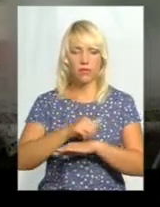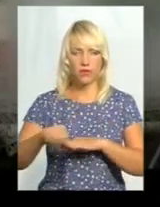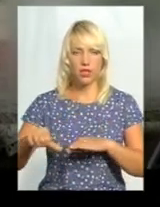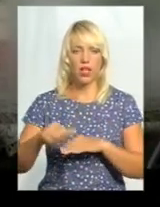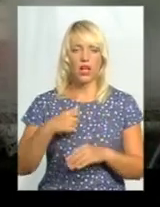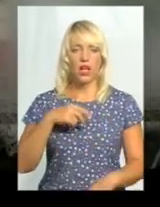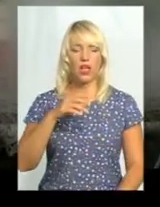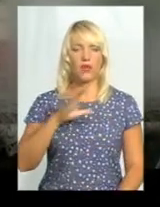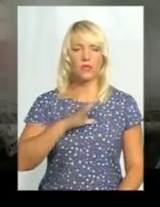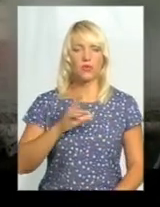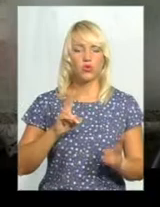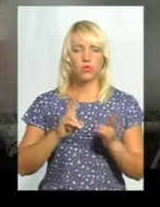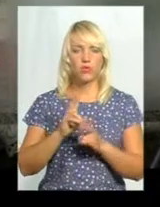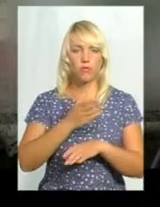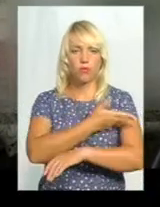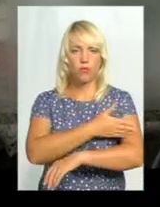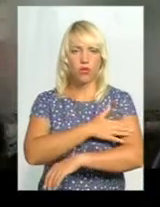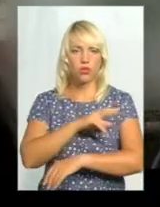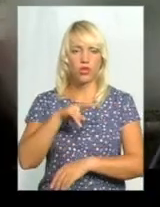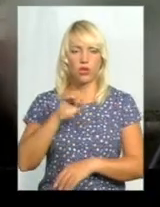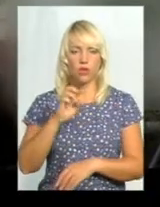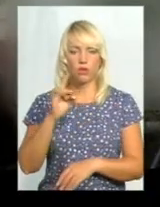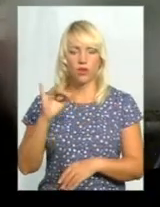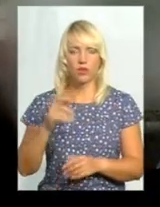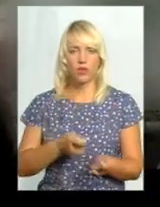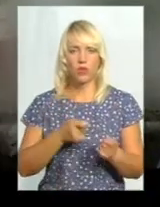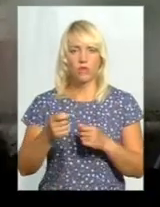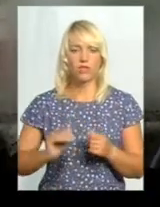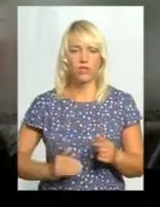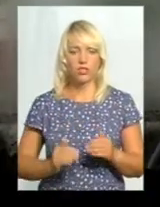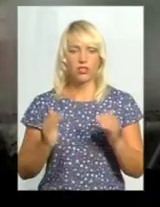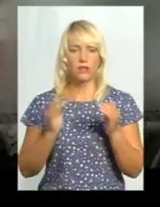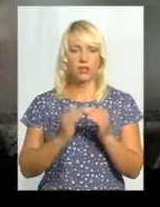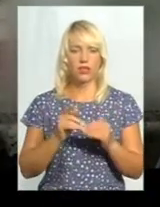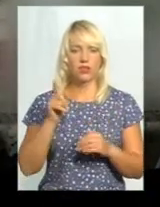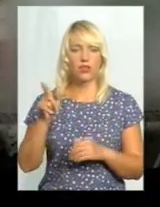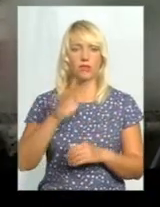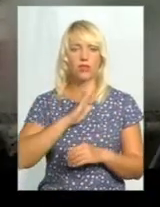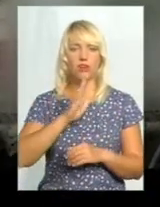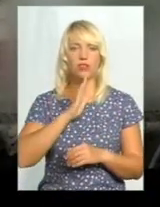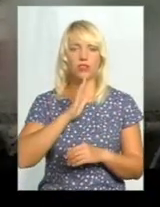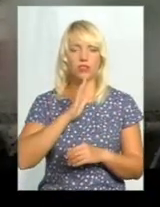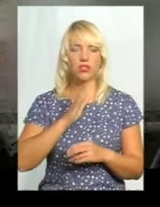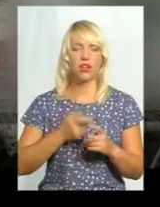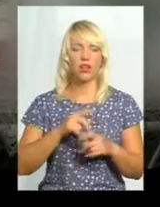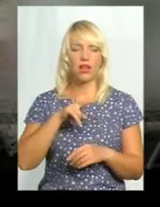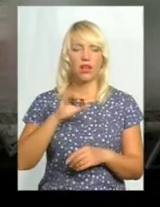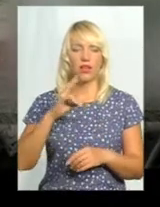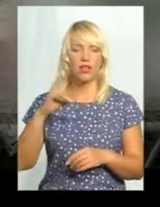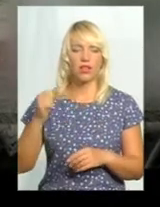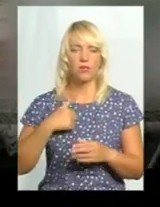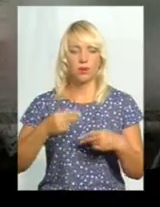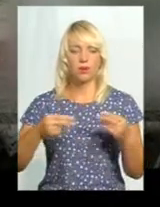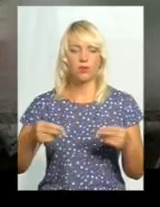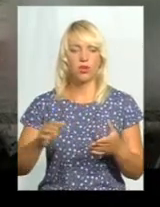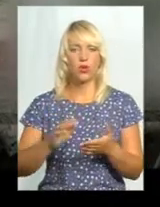1-12 ночі. Повіз в якийсь будинок, частний будинок, там була якась жінка, Лєна, ми підписали бестро документи, нам сказали, що ми